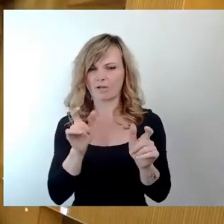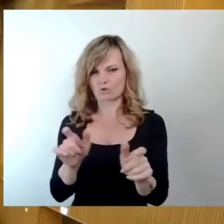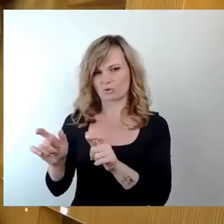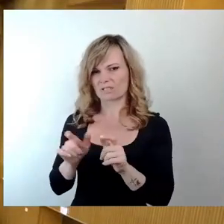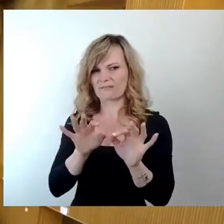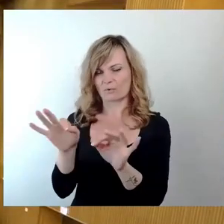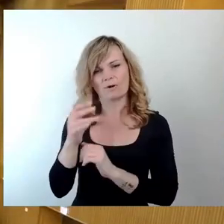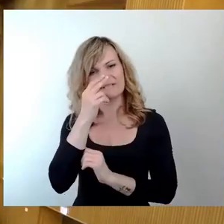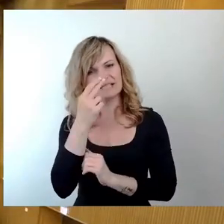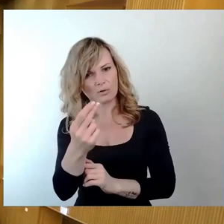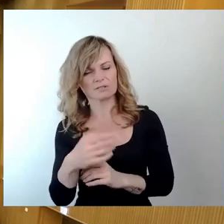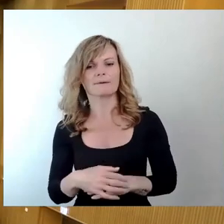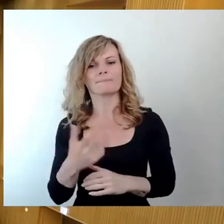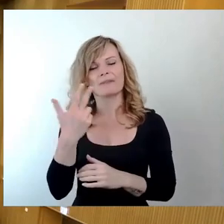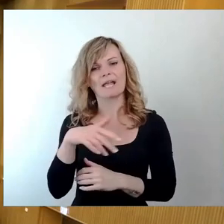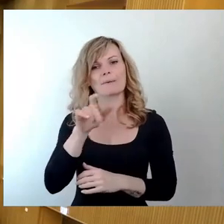Bürgermeister Jan Pratzker.